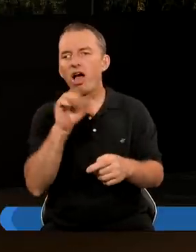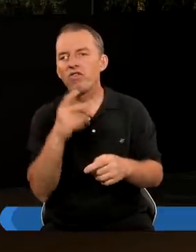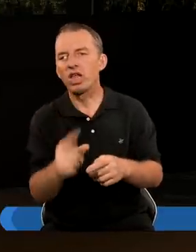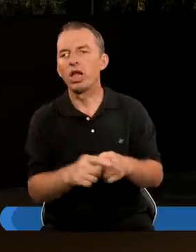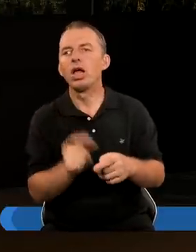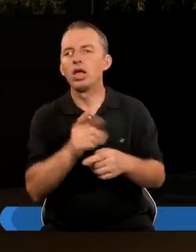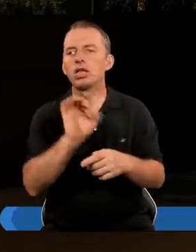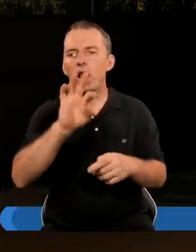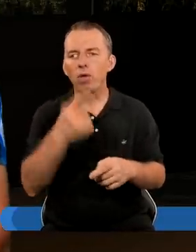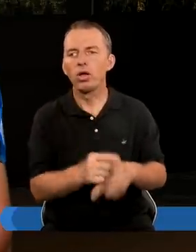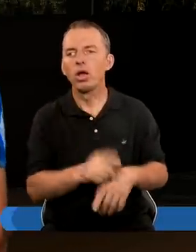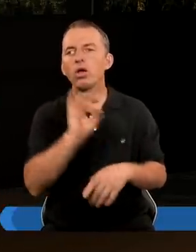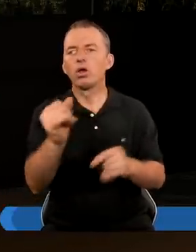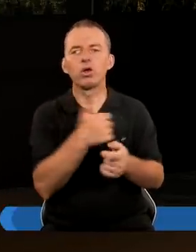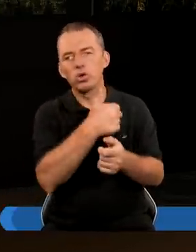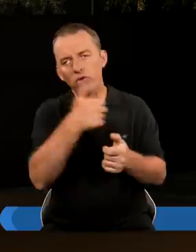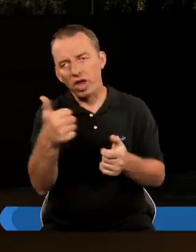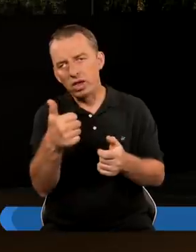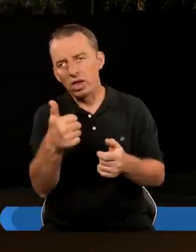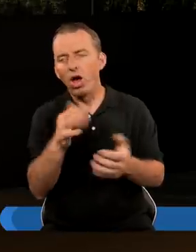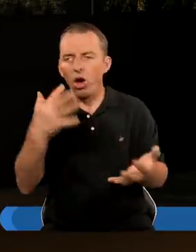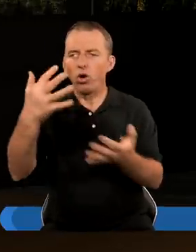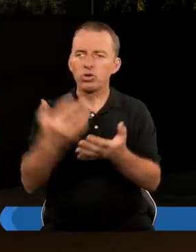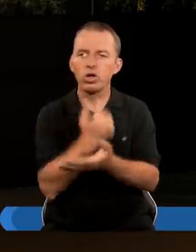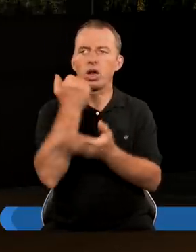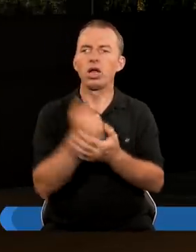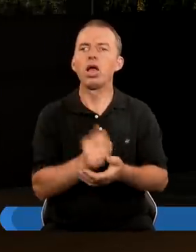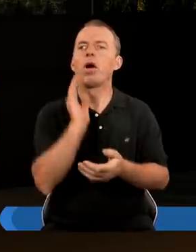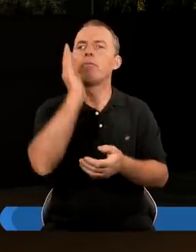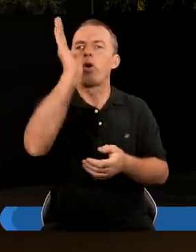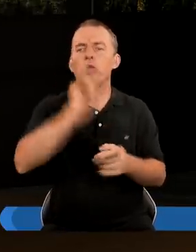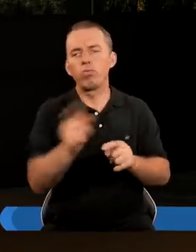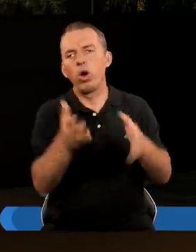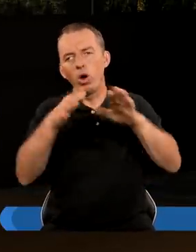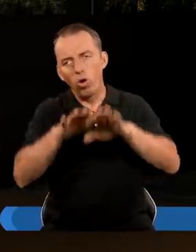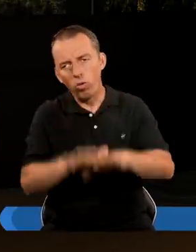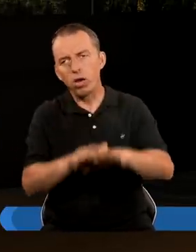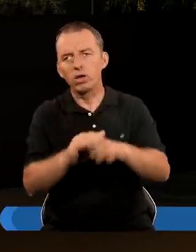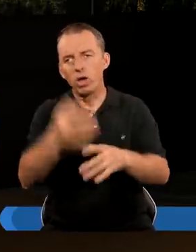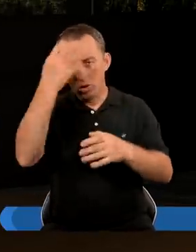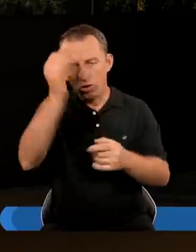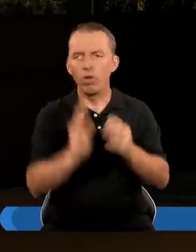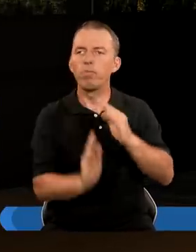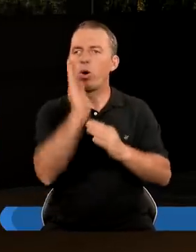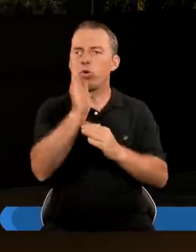Dawida Za Solomona Swoją świetność Osiągnęło Później po upadku Królestwa Północnego